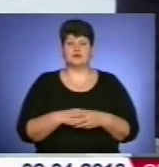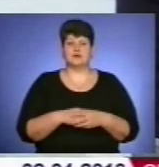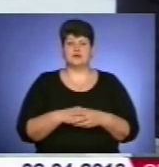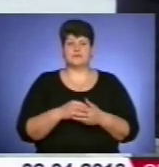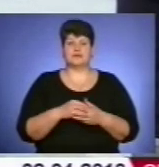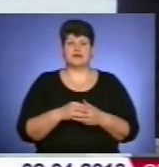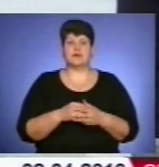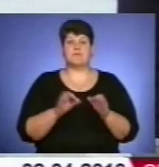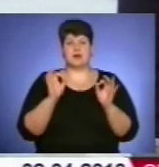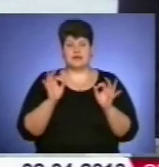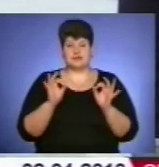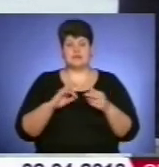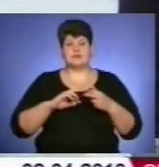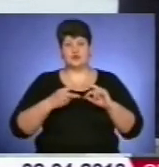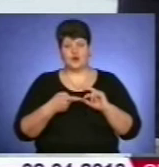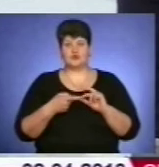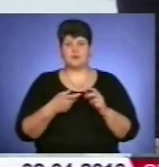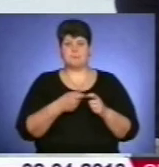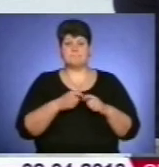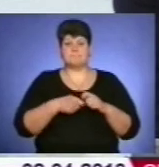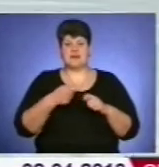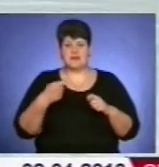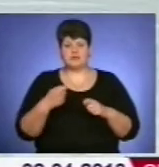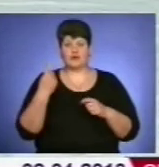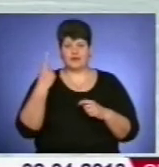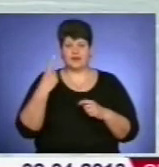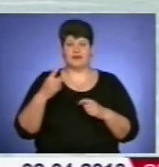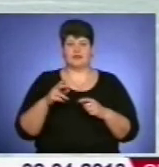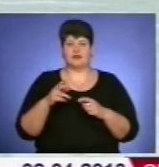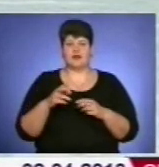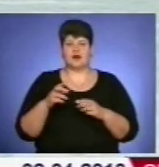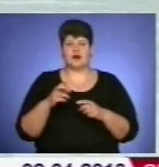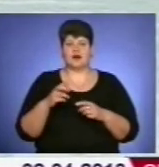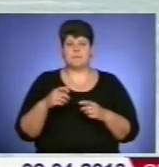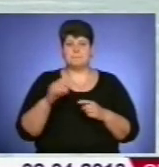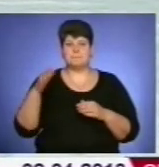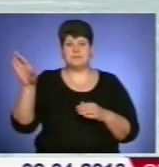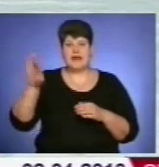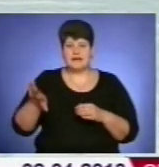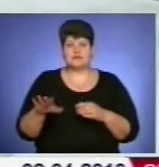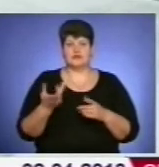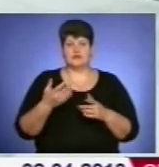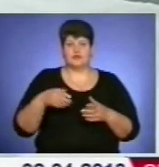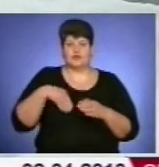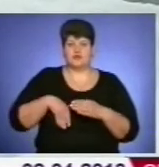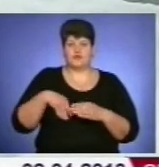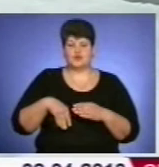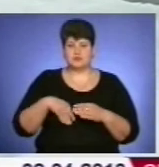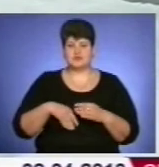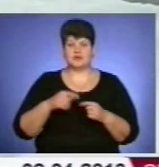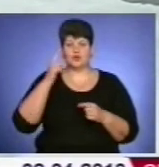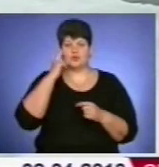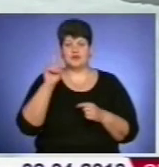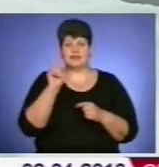Щоправда, замість того, щоб прив'язувати одані її кінець на березі, носять рячівний канат у сумці. У надзвичайній ситуації покладаються на